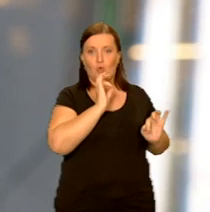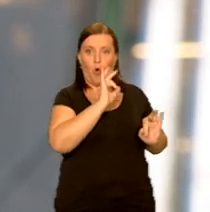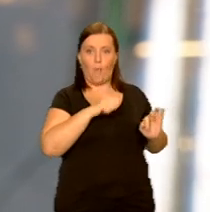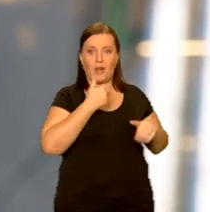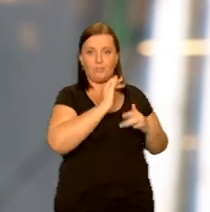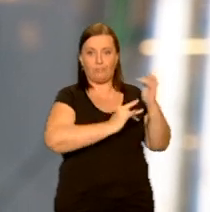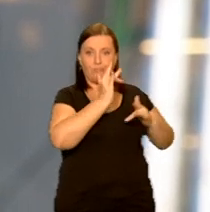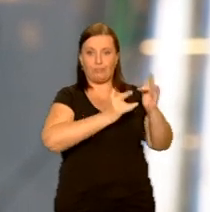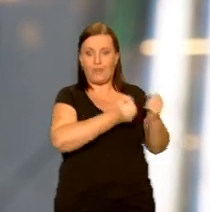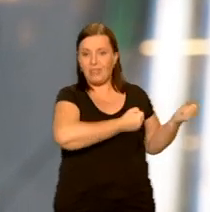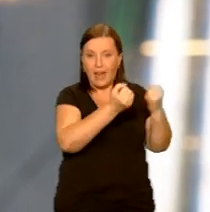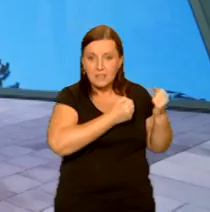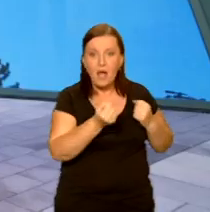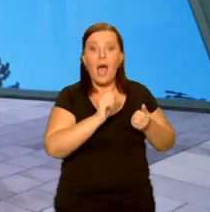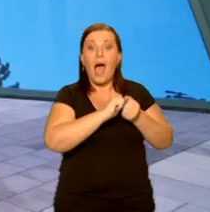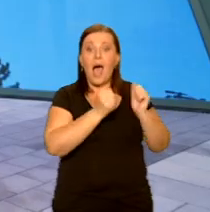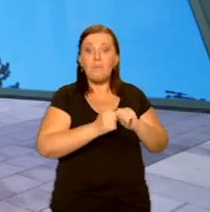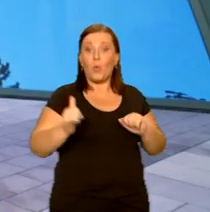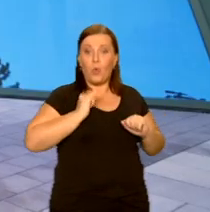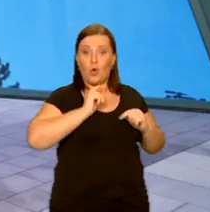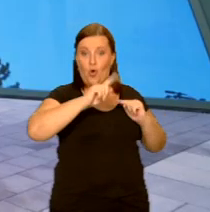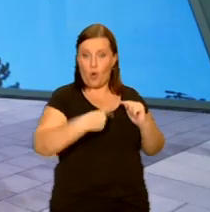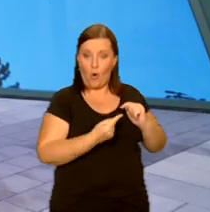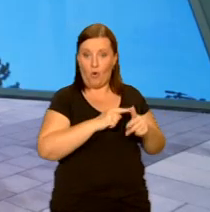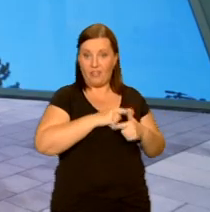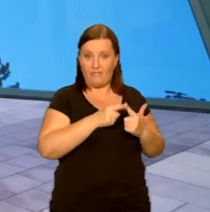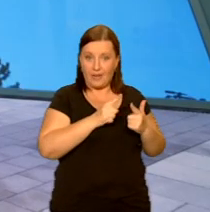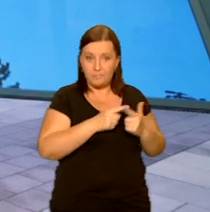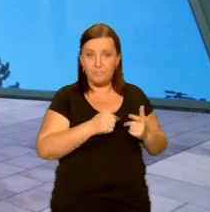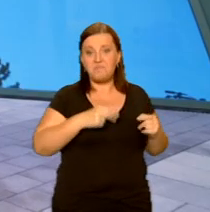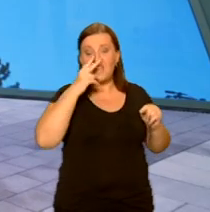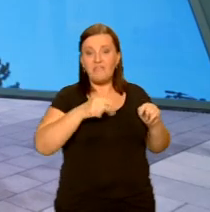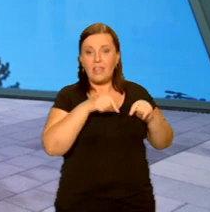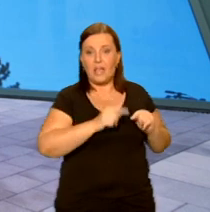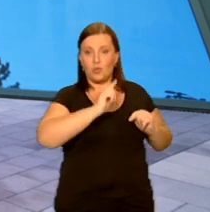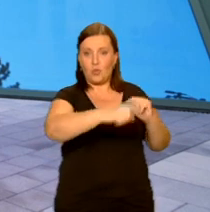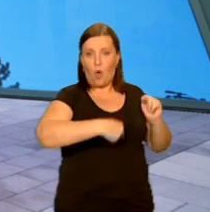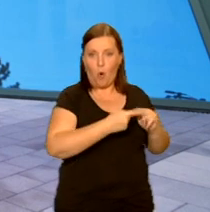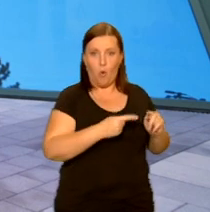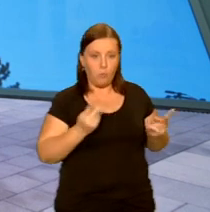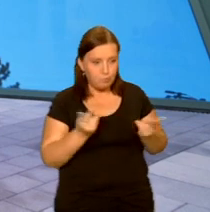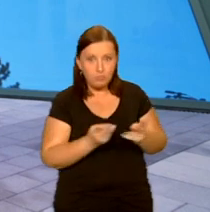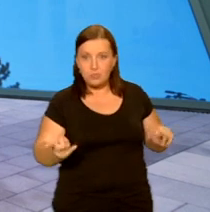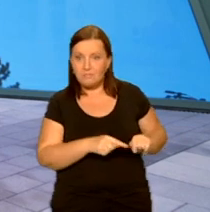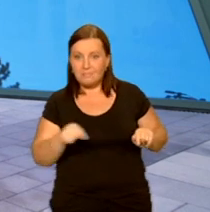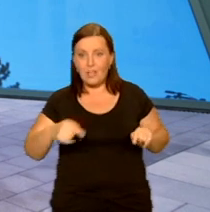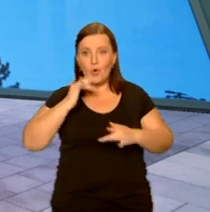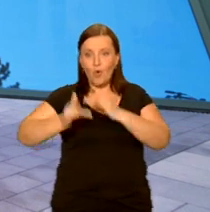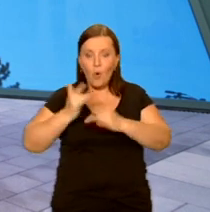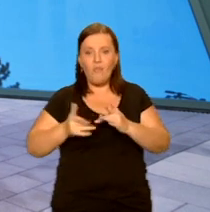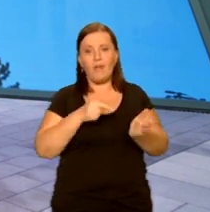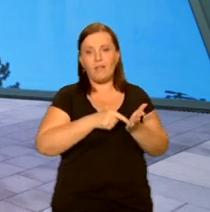również funkcję zapasowego koła. Jak widać, koło w przyczepce jest podobnej wielkości jak w rowerze. Tu akurat jest zastosowane